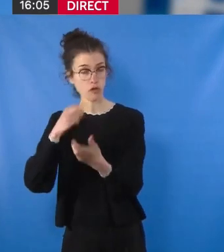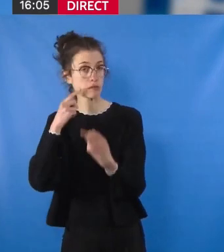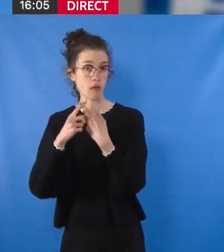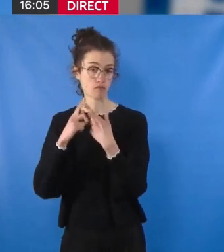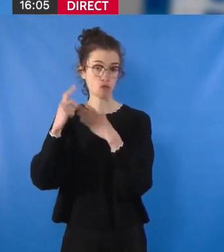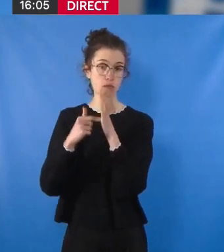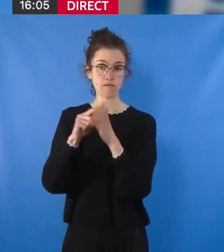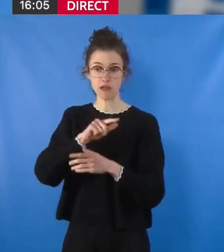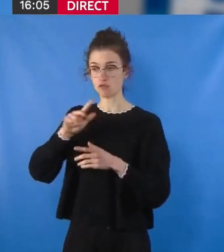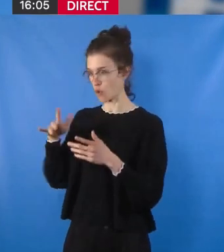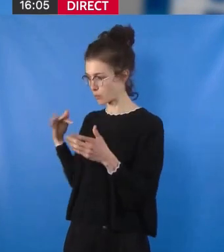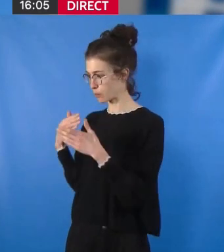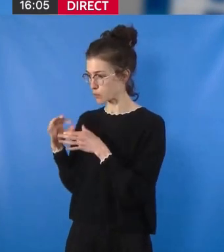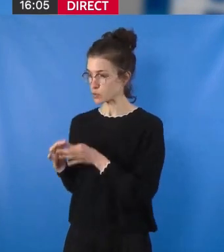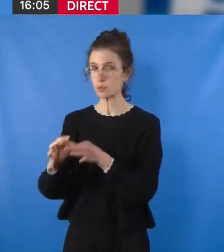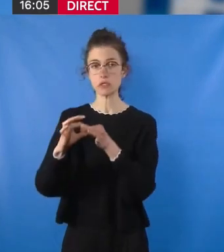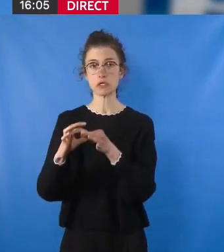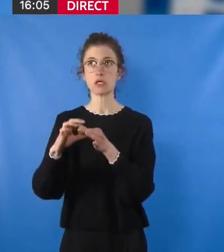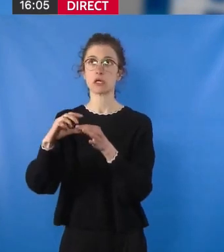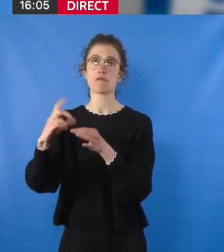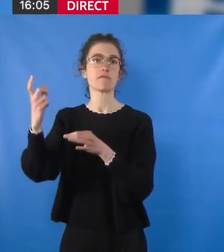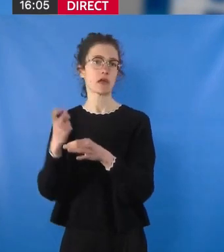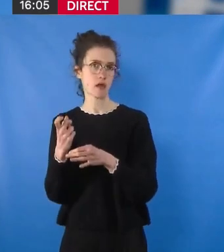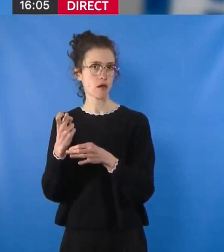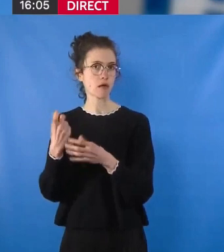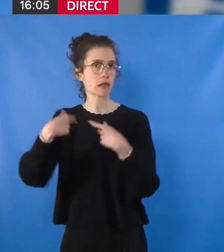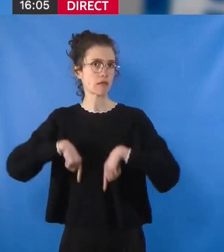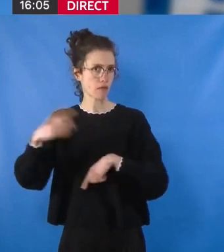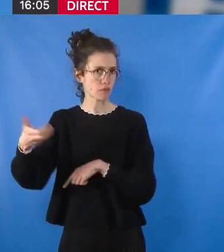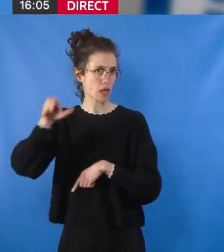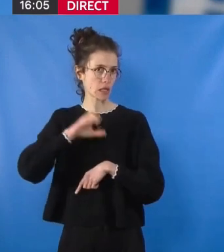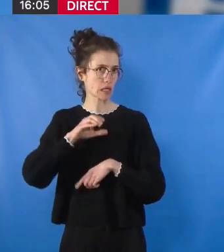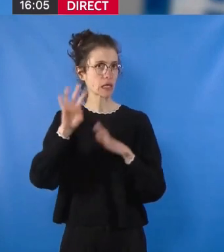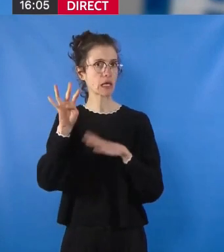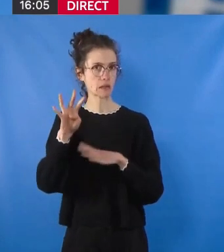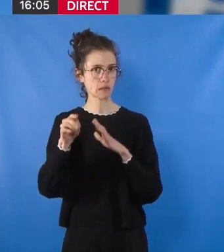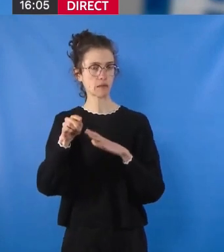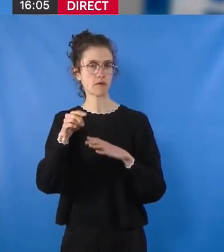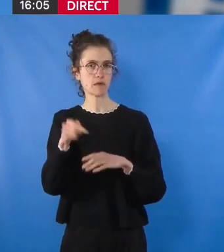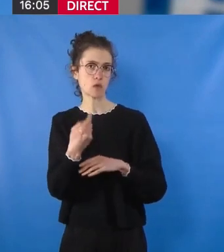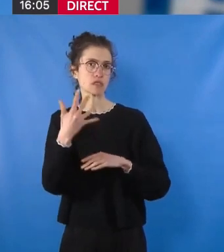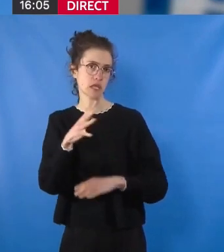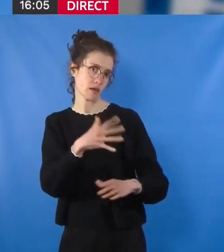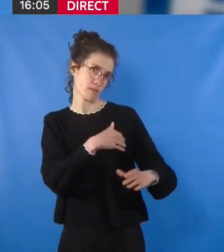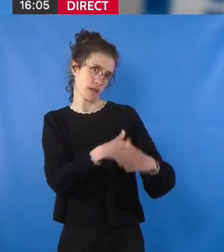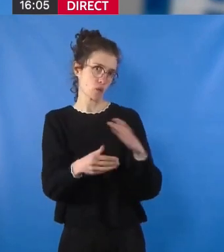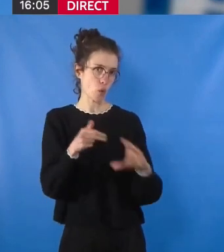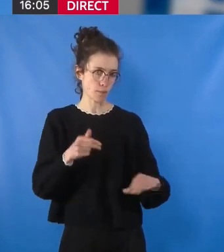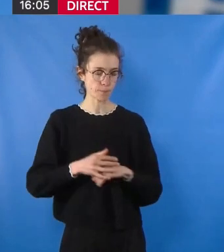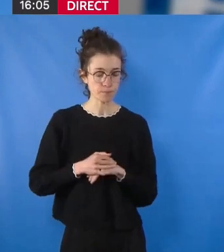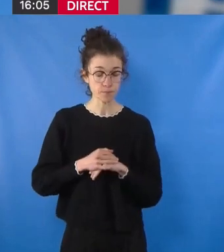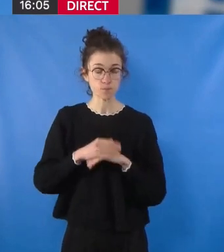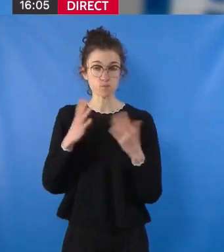4,7 d'aides de l'Etat. Nous attendons donc avec impatience des avenants financiers contribuant ainsi au